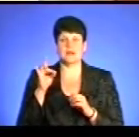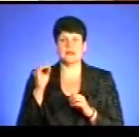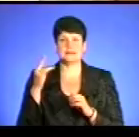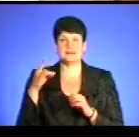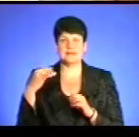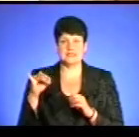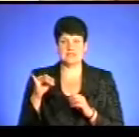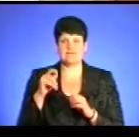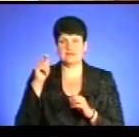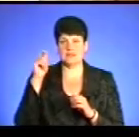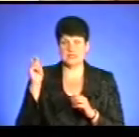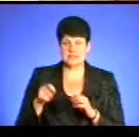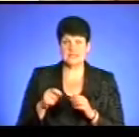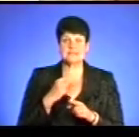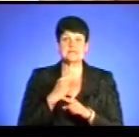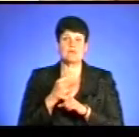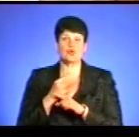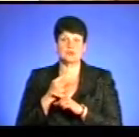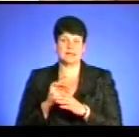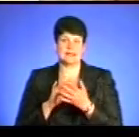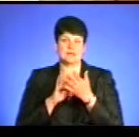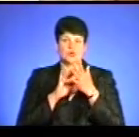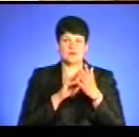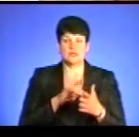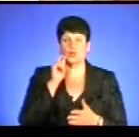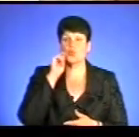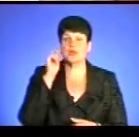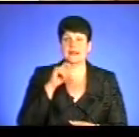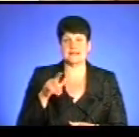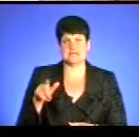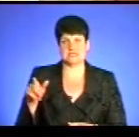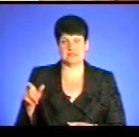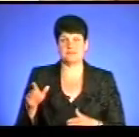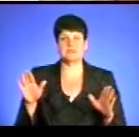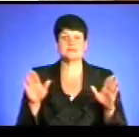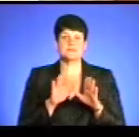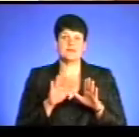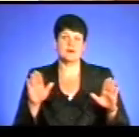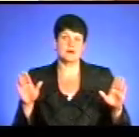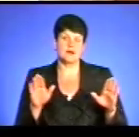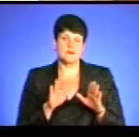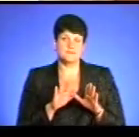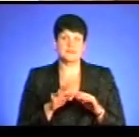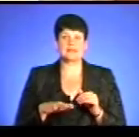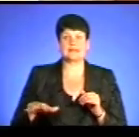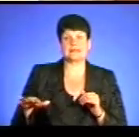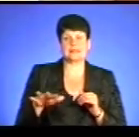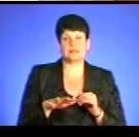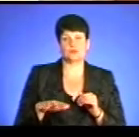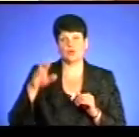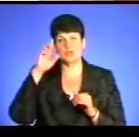Федерацією, А саме заборонити гастролювати українським співаками, гастролерам на території